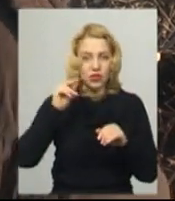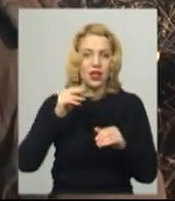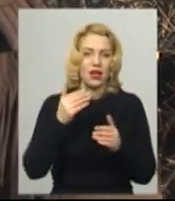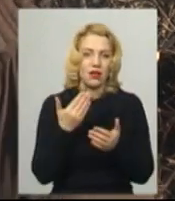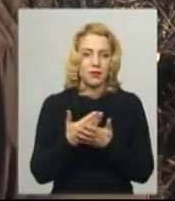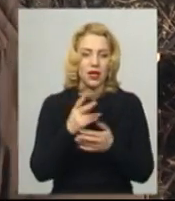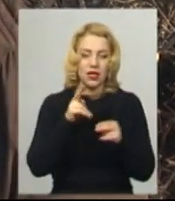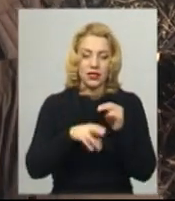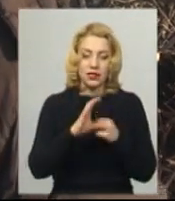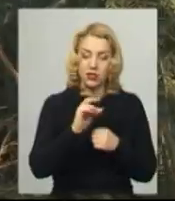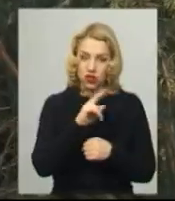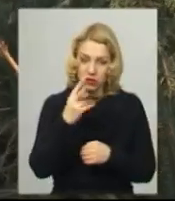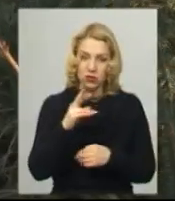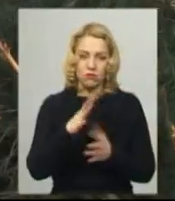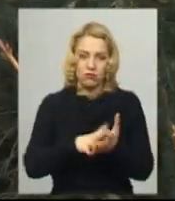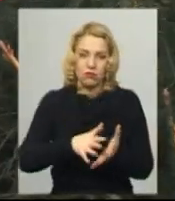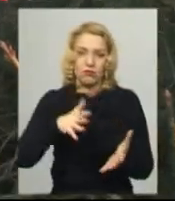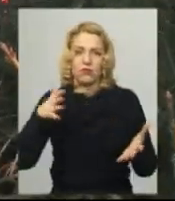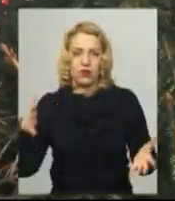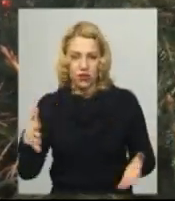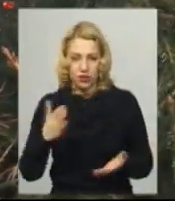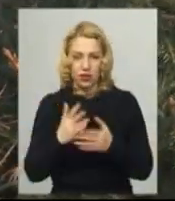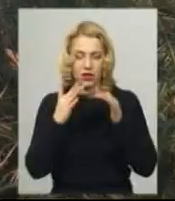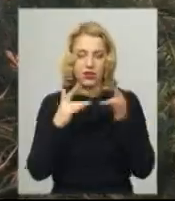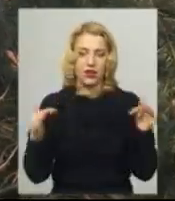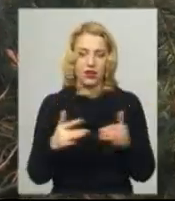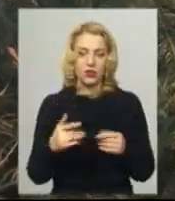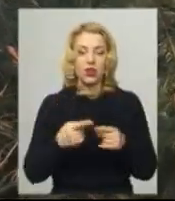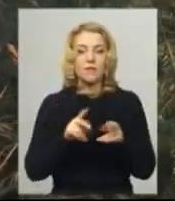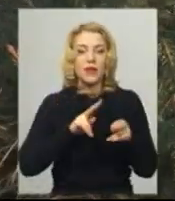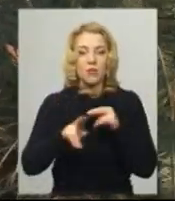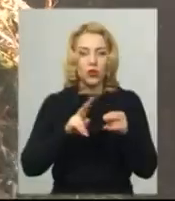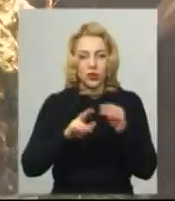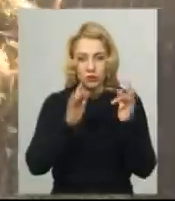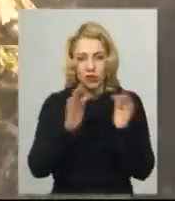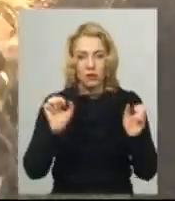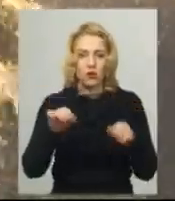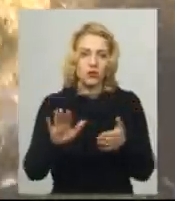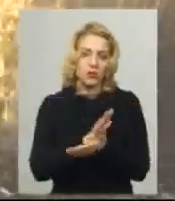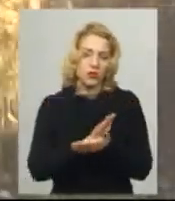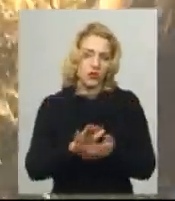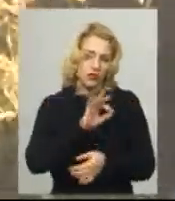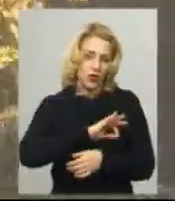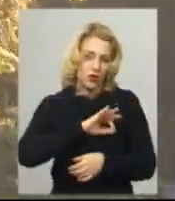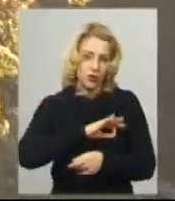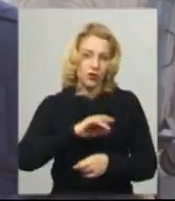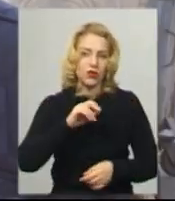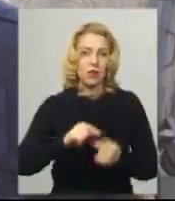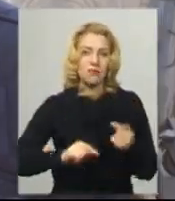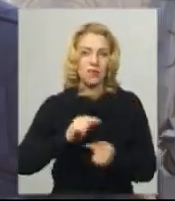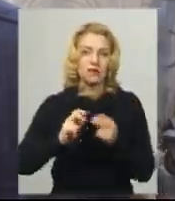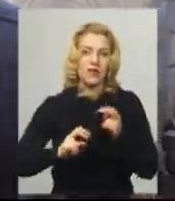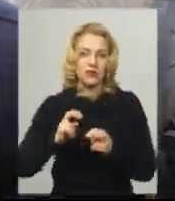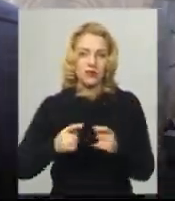січня, вони вже більше підуть. Подрібні ялинки може безкоштовно використовувати комунальні підприємства, розповідає Олександр Зімін.